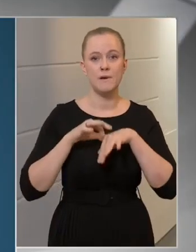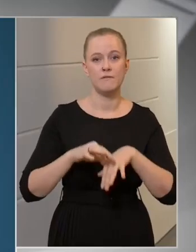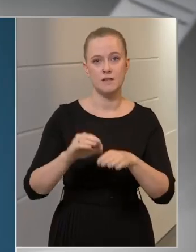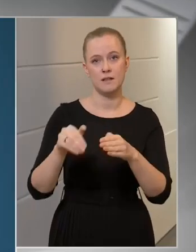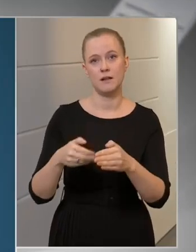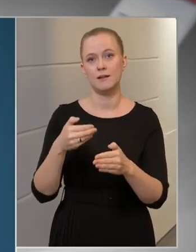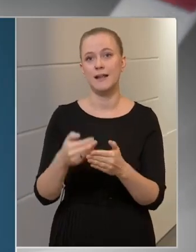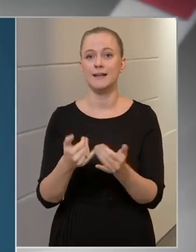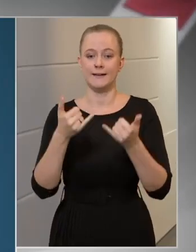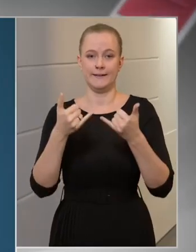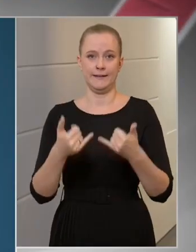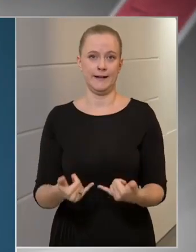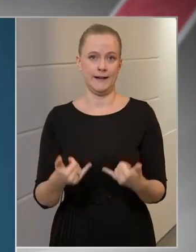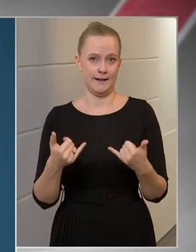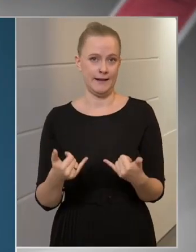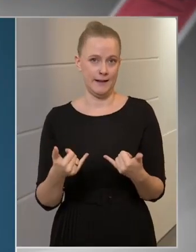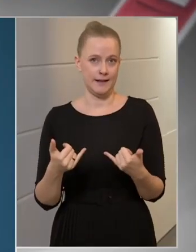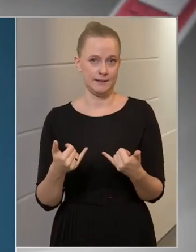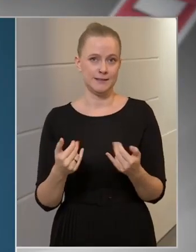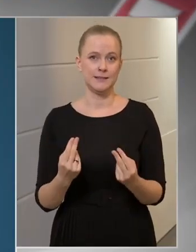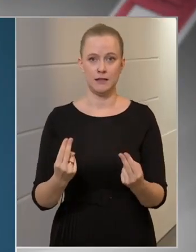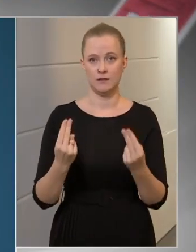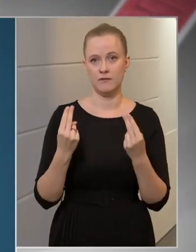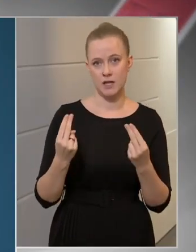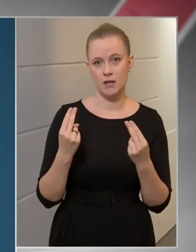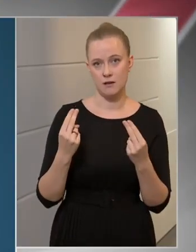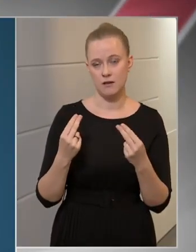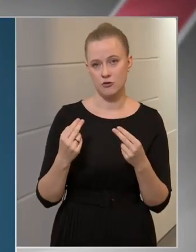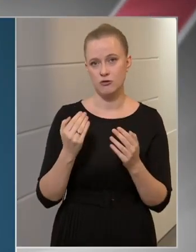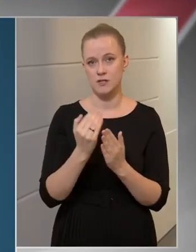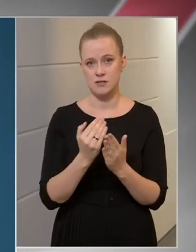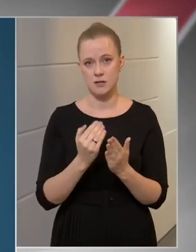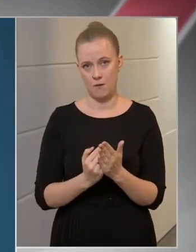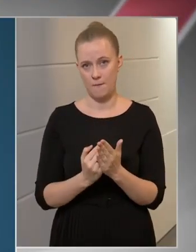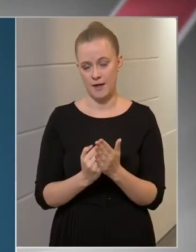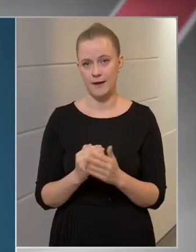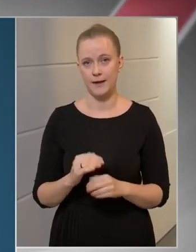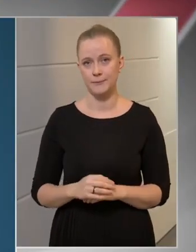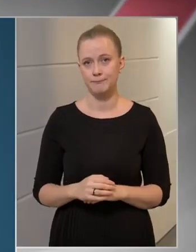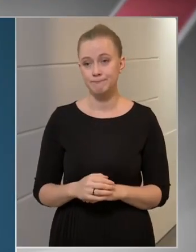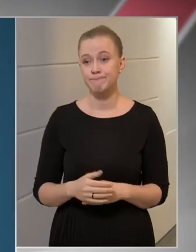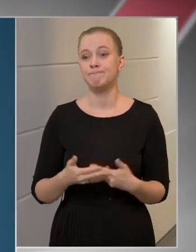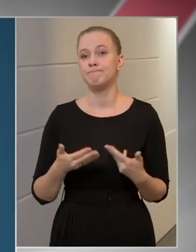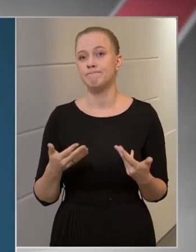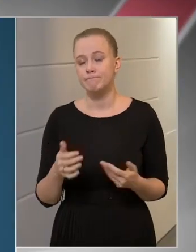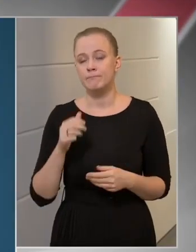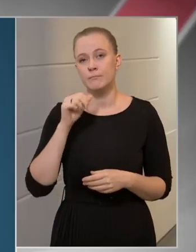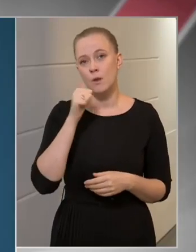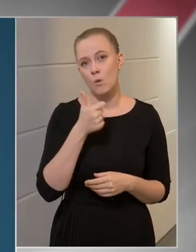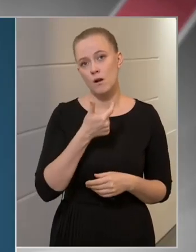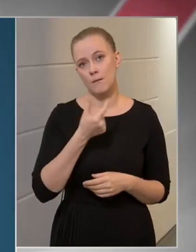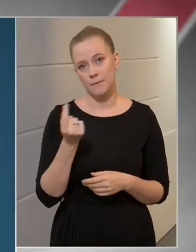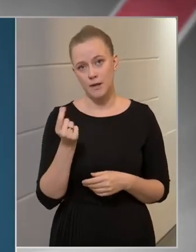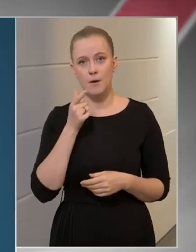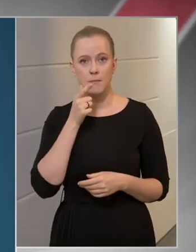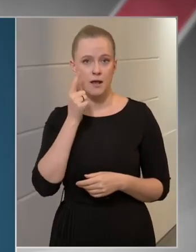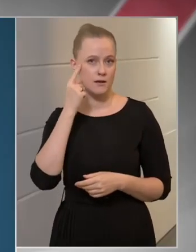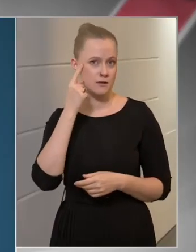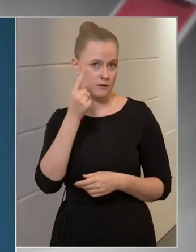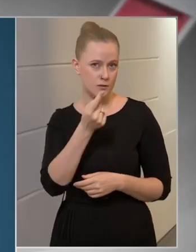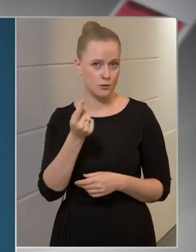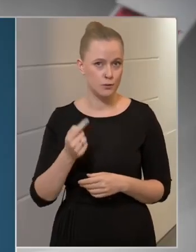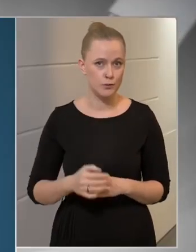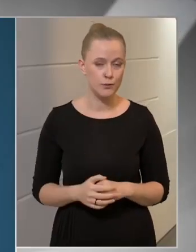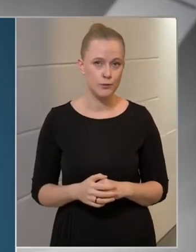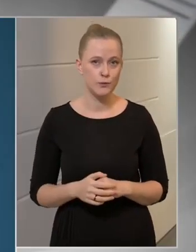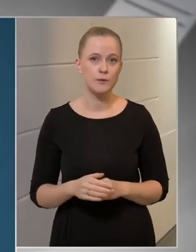kerültek a jelenleg érvényben lévő szabályok. Úgyhogy a holnapi napon meg fogják tudni, hogy